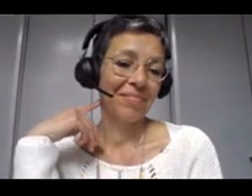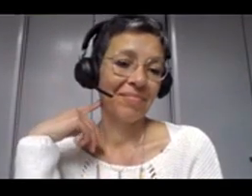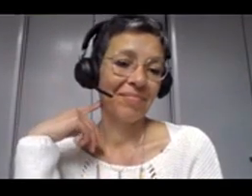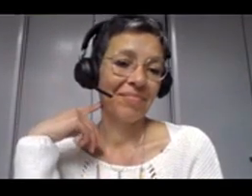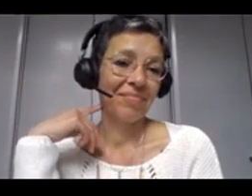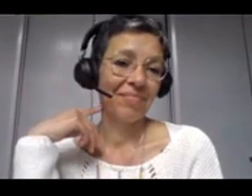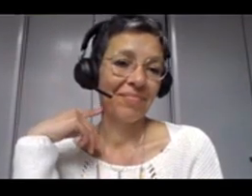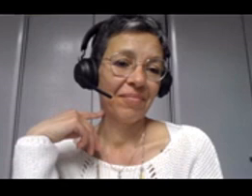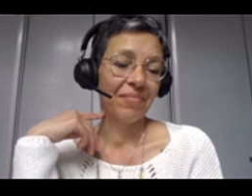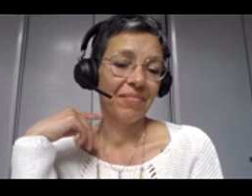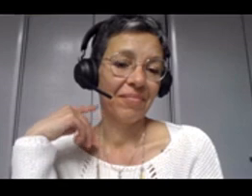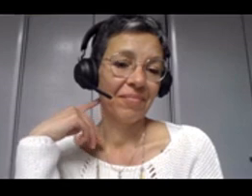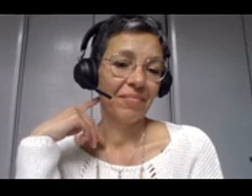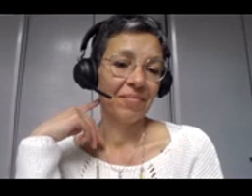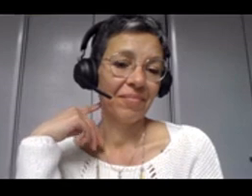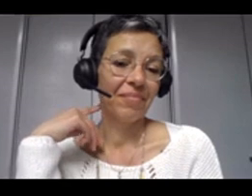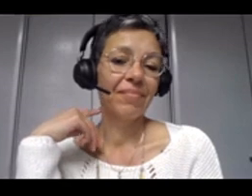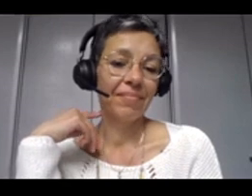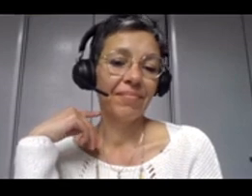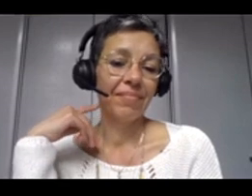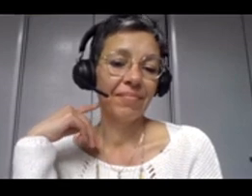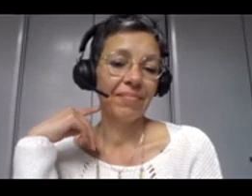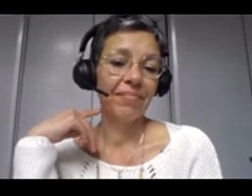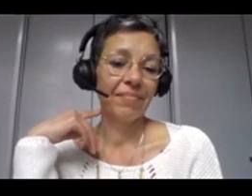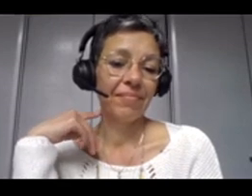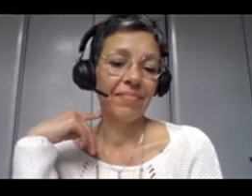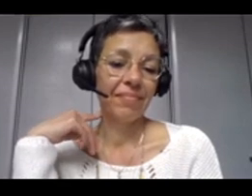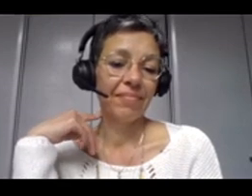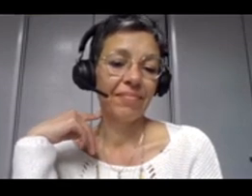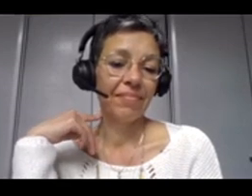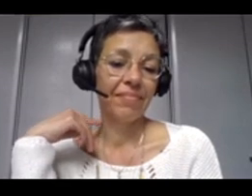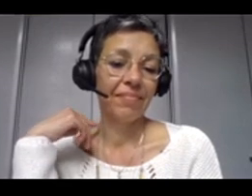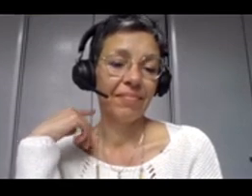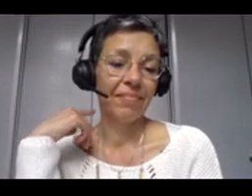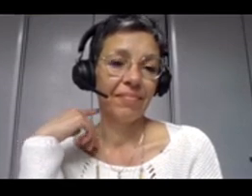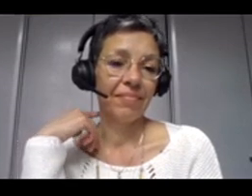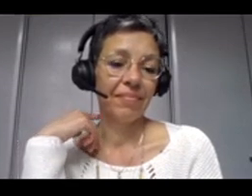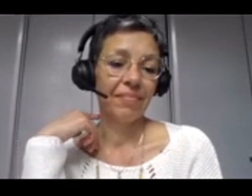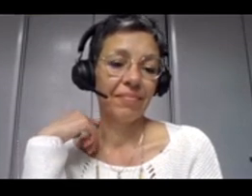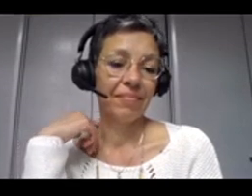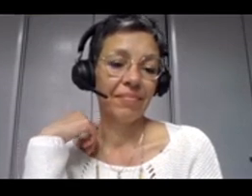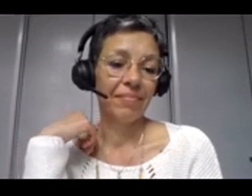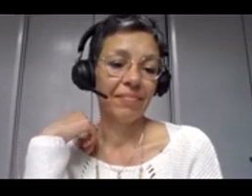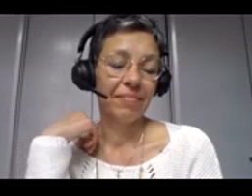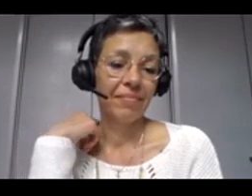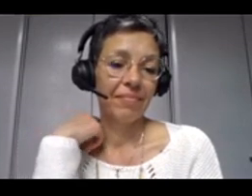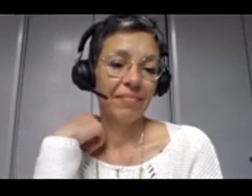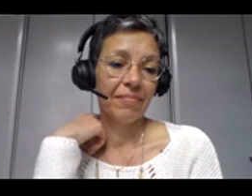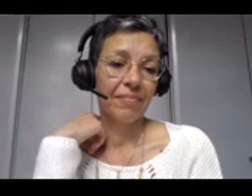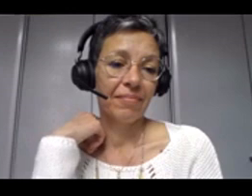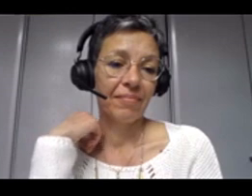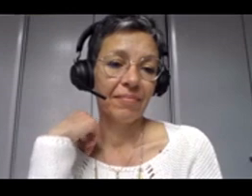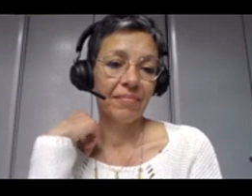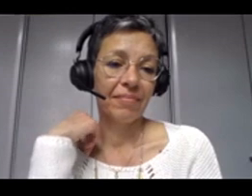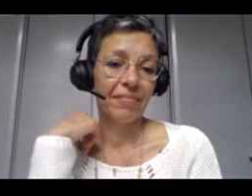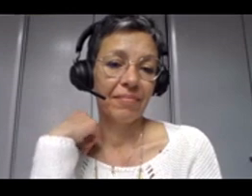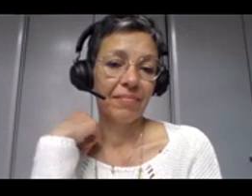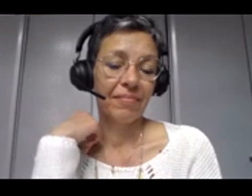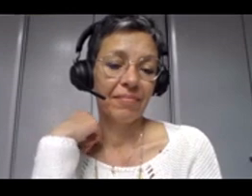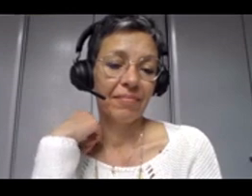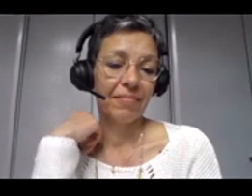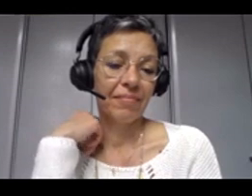beaucoup de templates, beaucoup de choses comme ça pour pouvoir distribuer dans vos équipes et être sûr que vous ayez le bon training